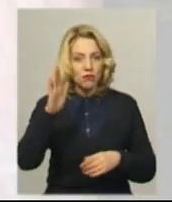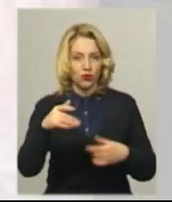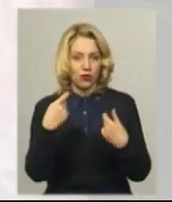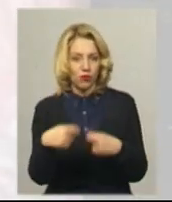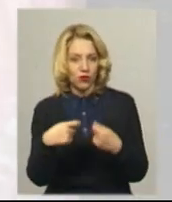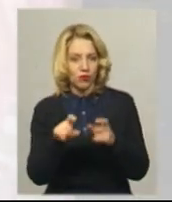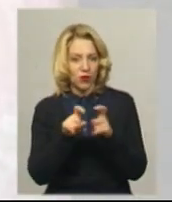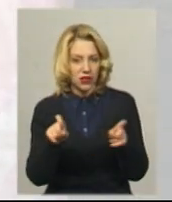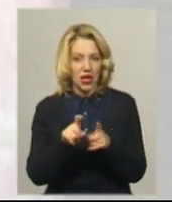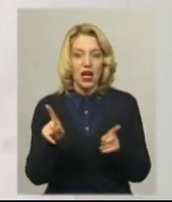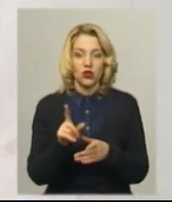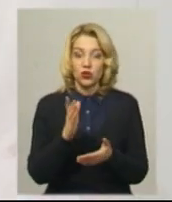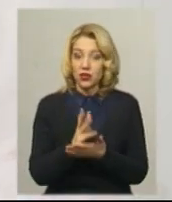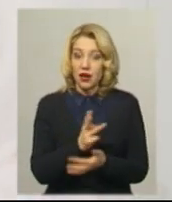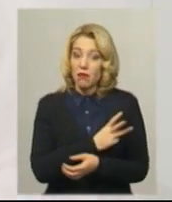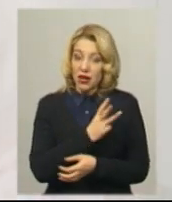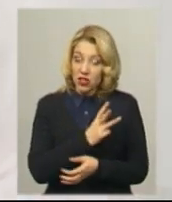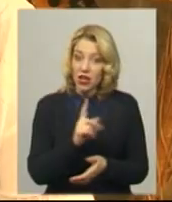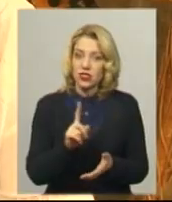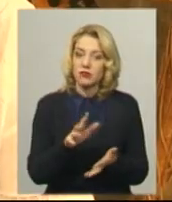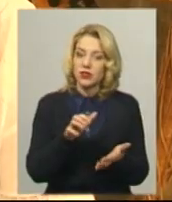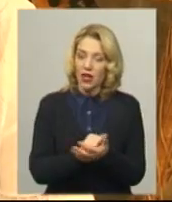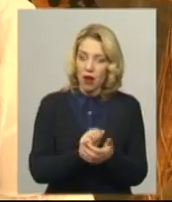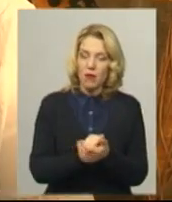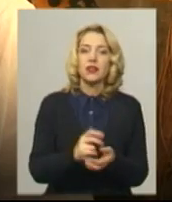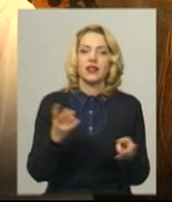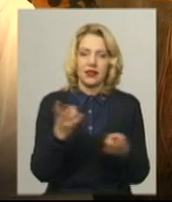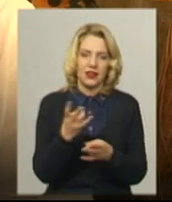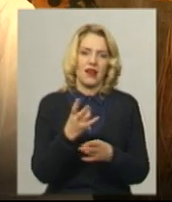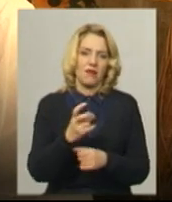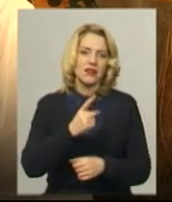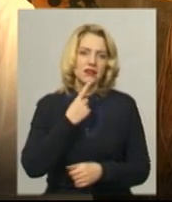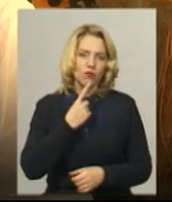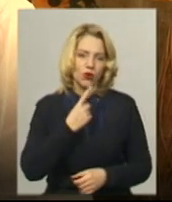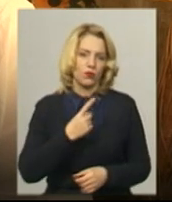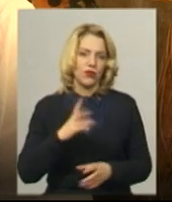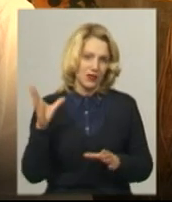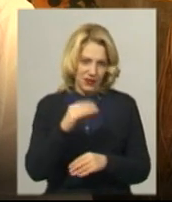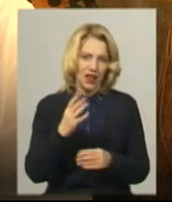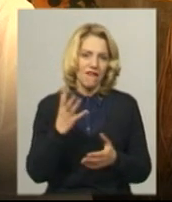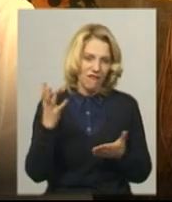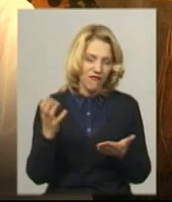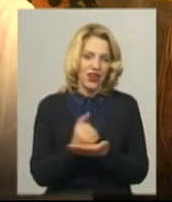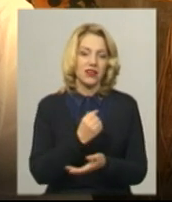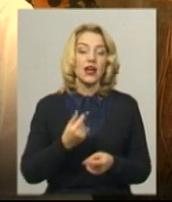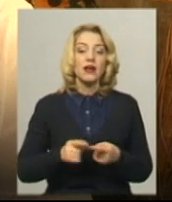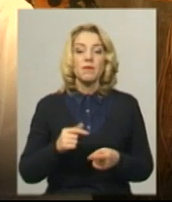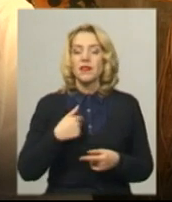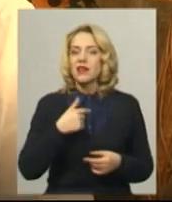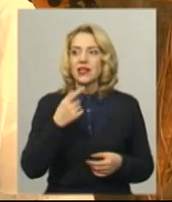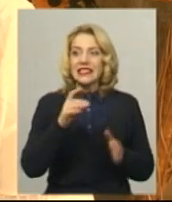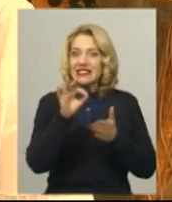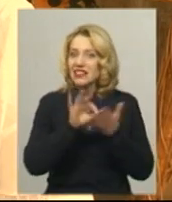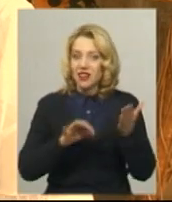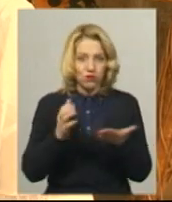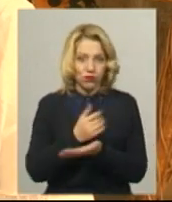є велике бажання чимось займатися, варто спробувати, і все вийде У мене також не одразу все вийшло, так як би хотілося, дуже були